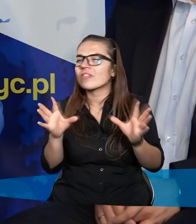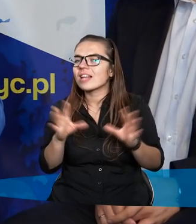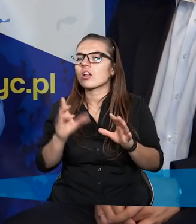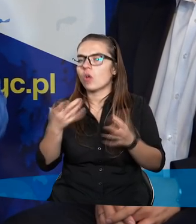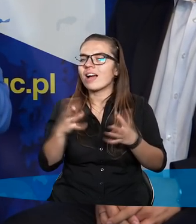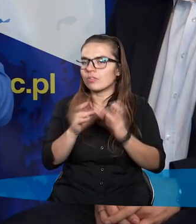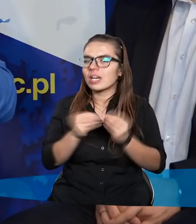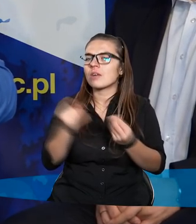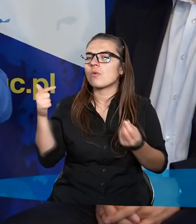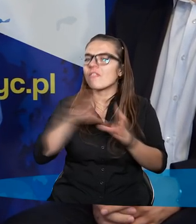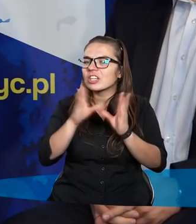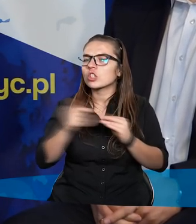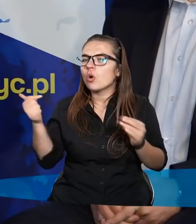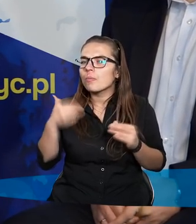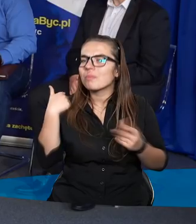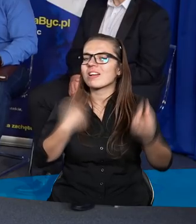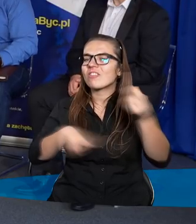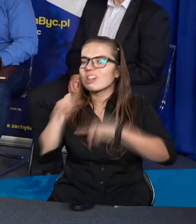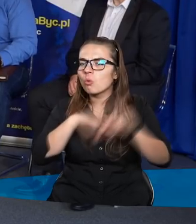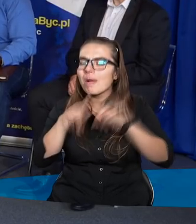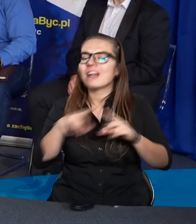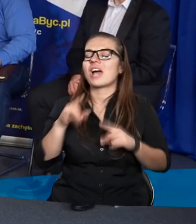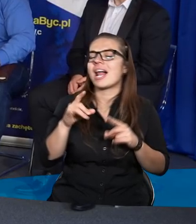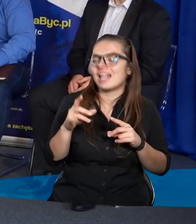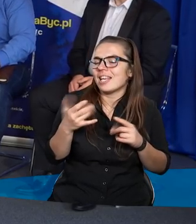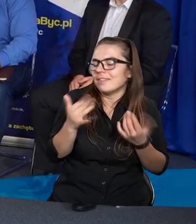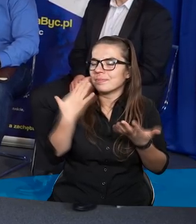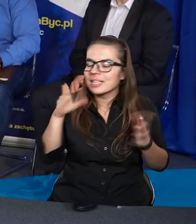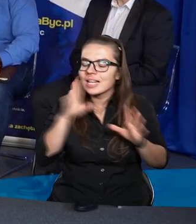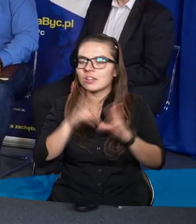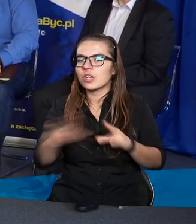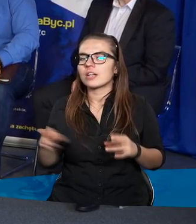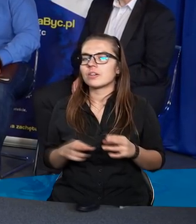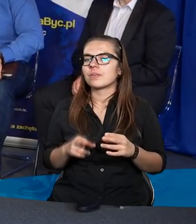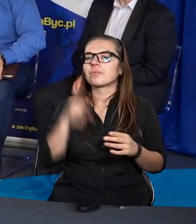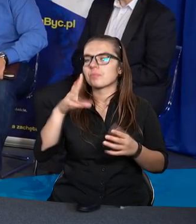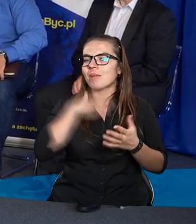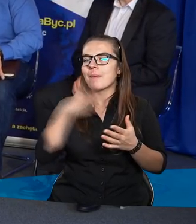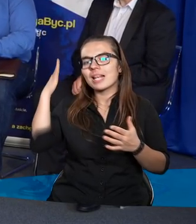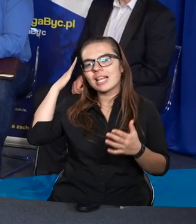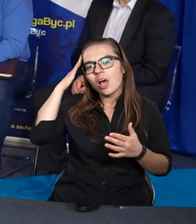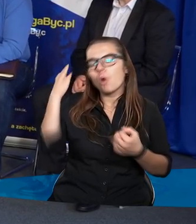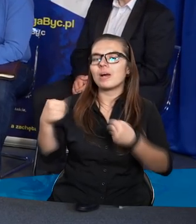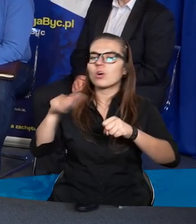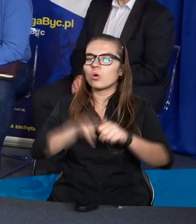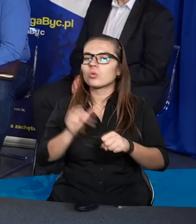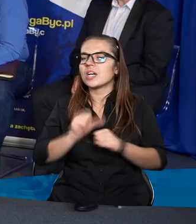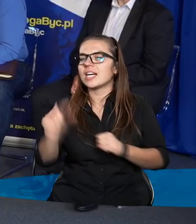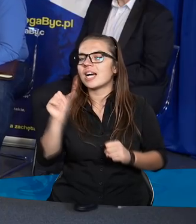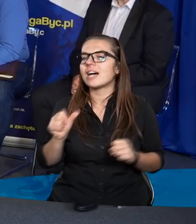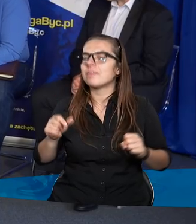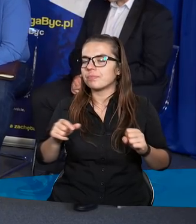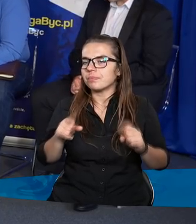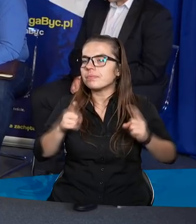sceptycyzmu, tak, wszystko musi być wytłumaczalne i tak dalej. Mam takiego znajomego, który jest